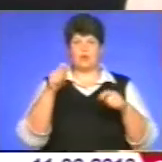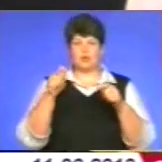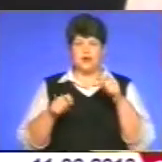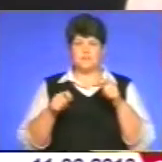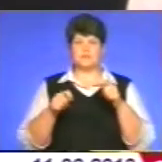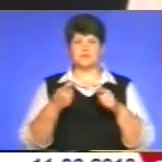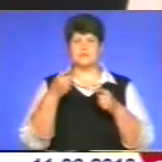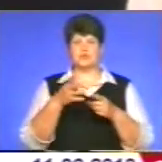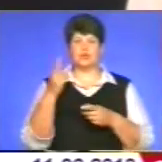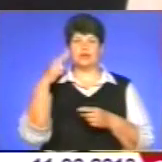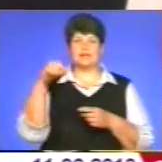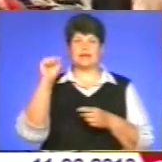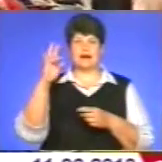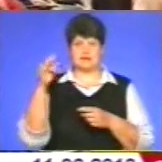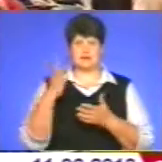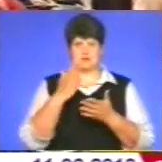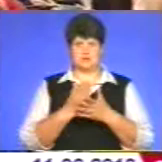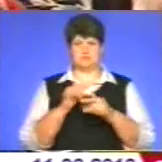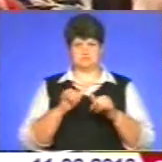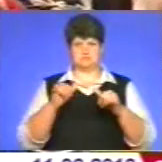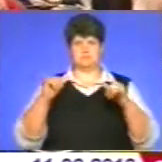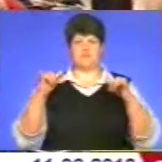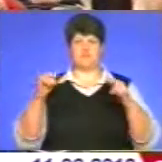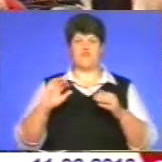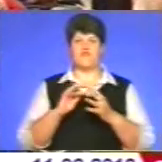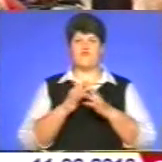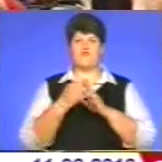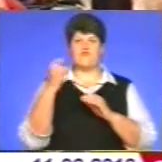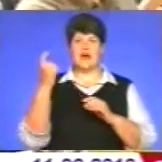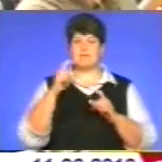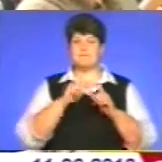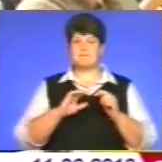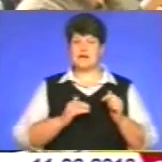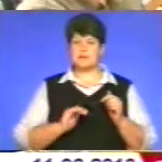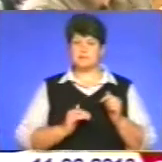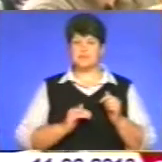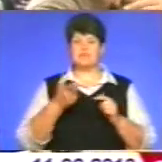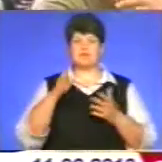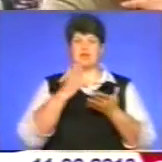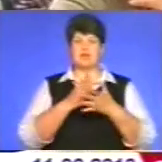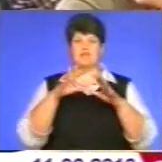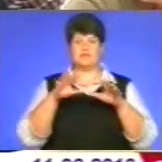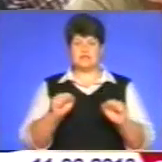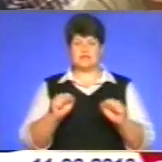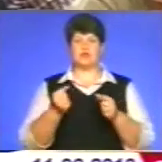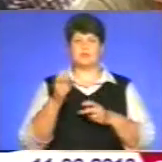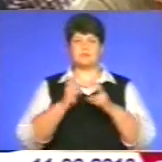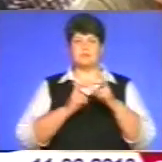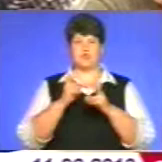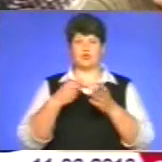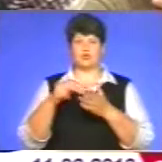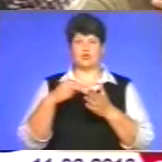Він у Данії вважається прогресивним фермером. Також К'яго Б'ярна є власником підприємства, яке купує органічну продукцію для